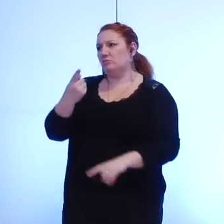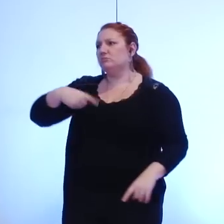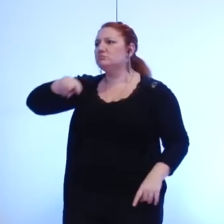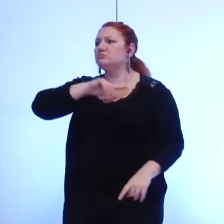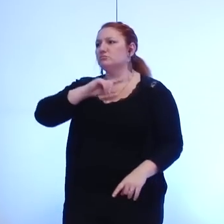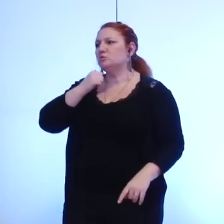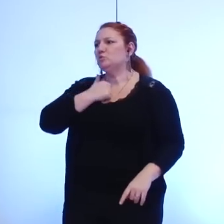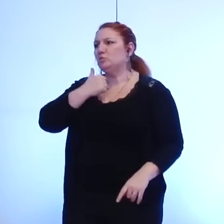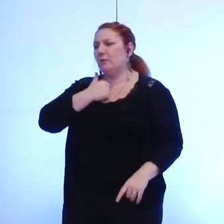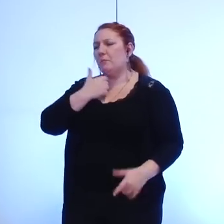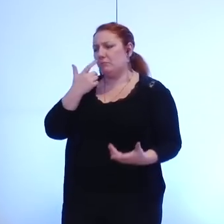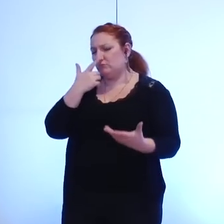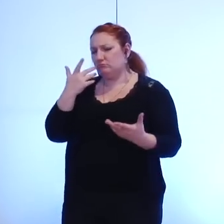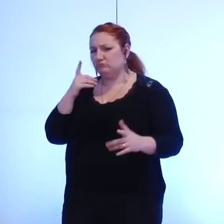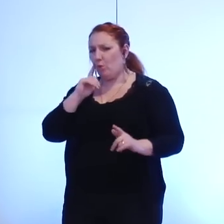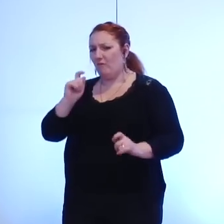mais que